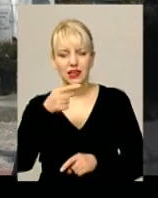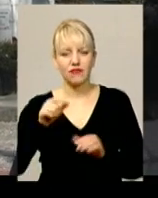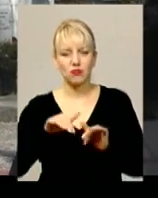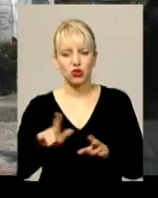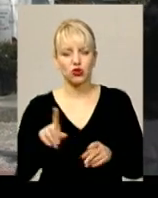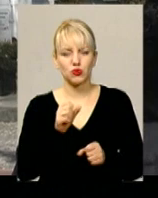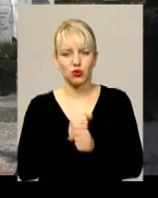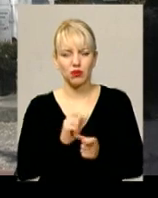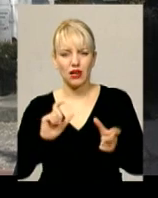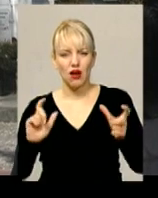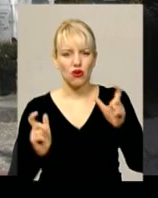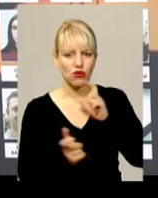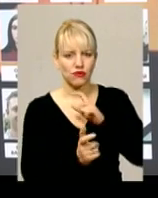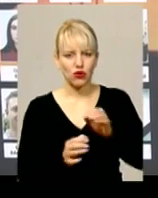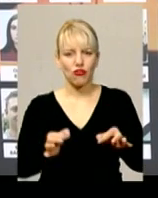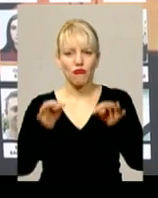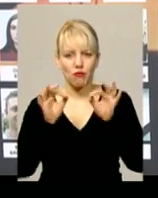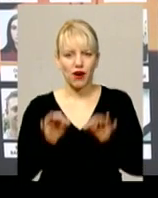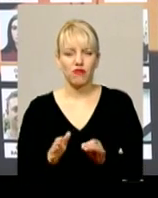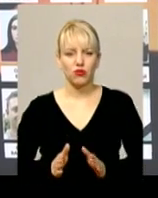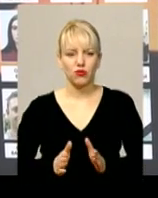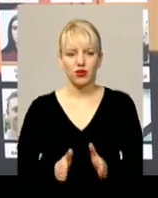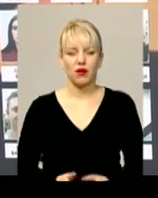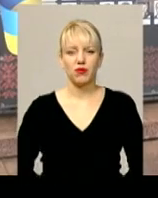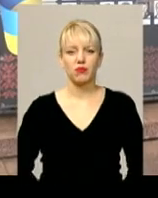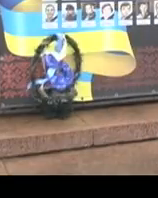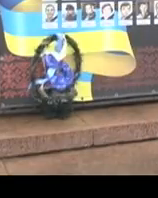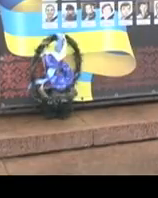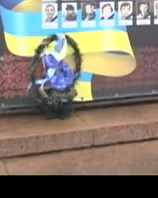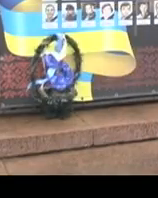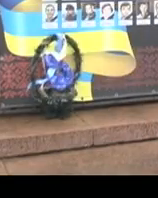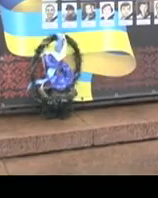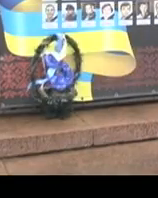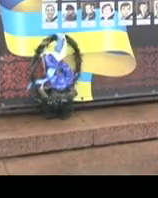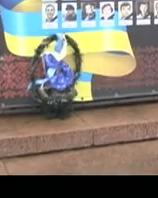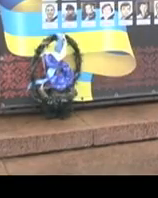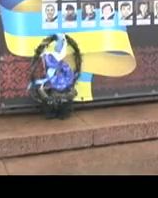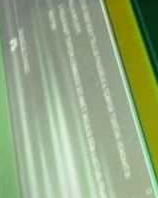оцей розворот в потрібному напрямку. Світлана Поробок, Іван Мовчан, новини Поділяцентр.